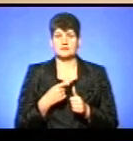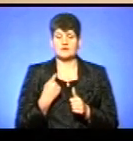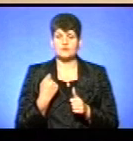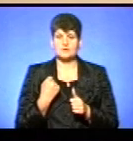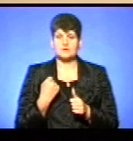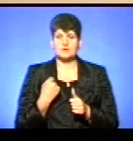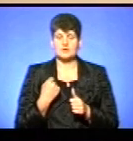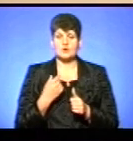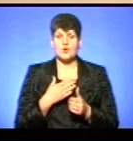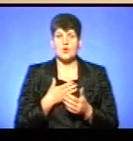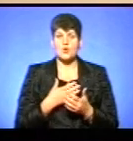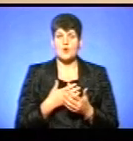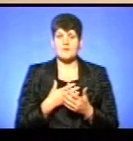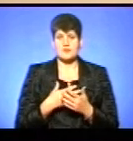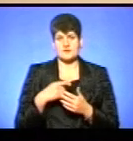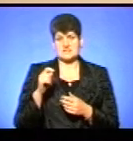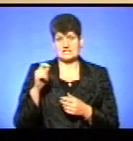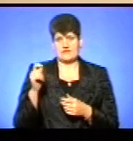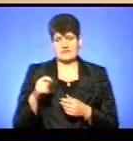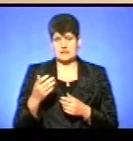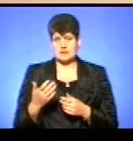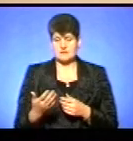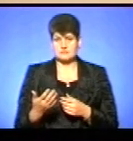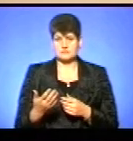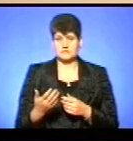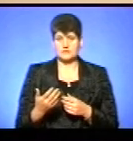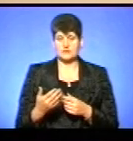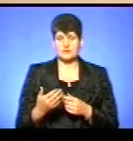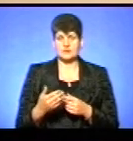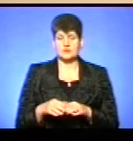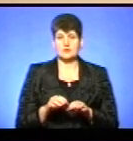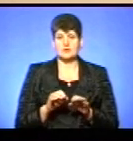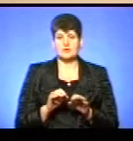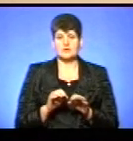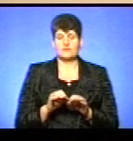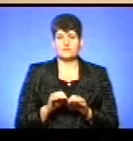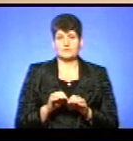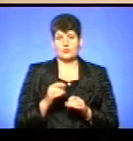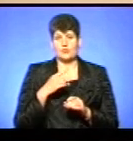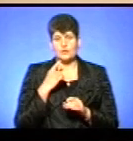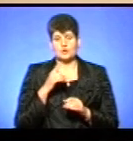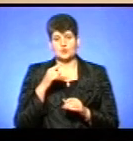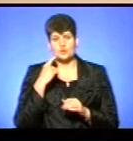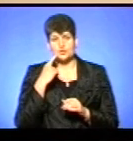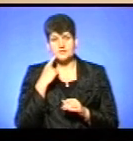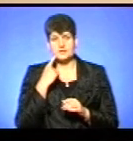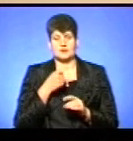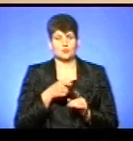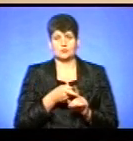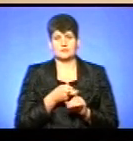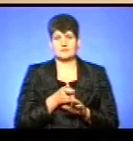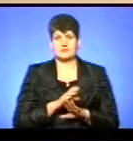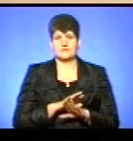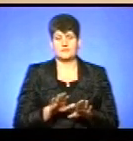громадянською війною. Тобто виправдовують Росію, що вона тут не при чому.